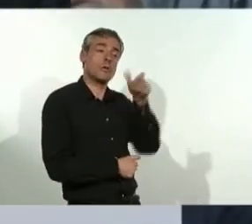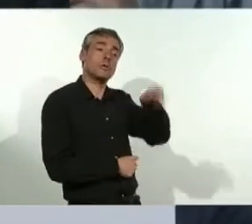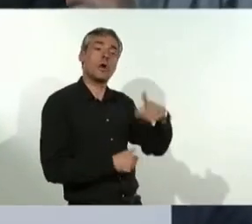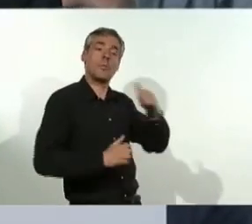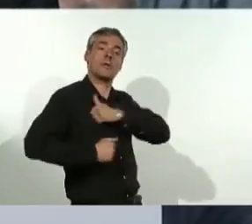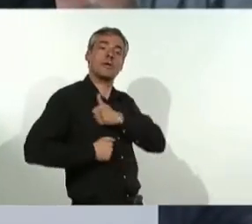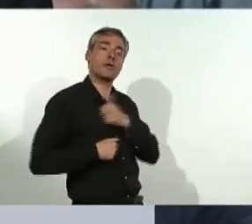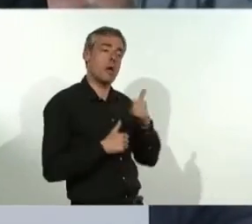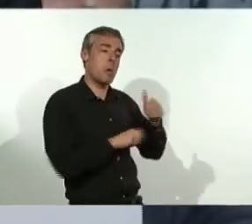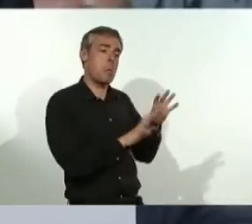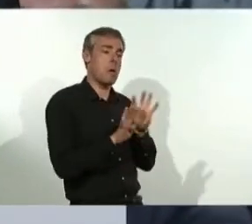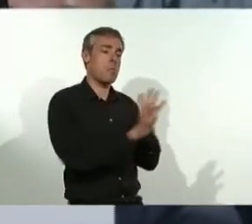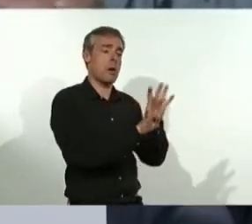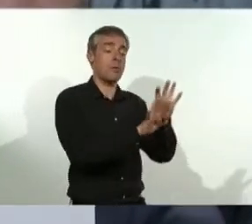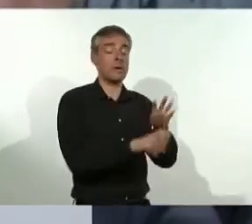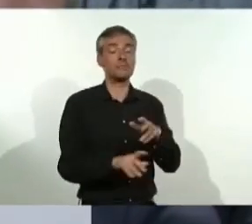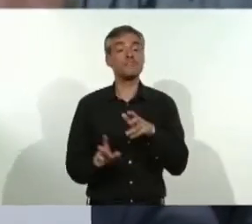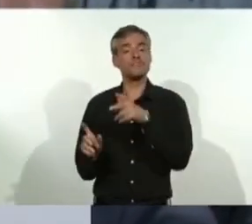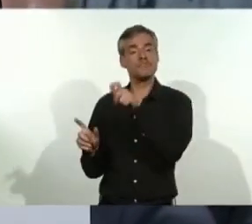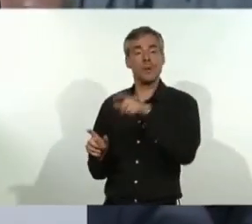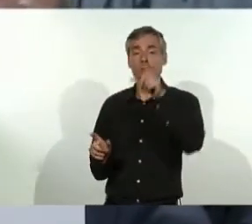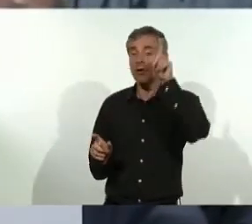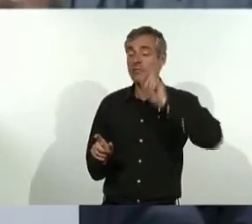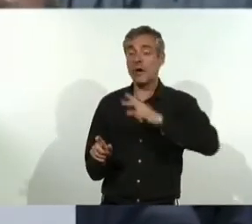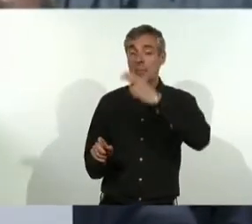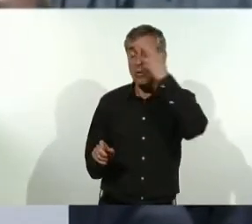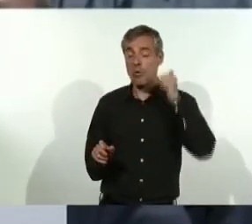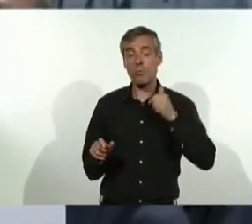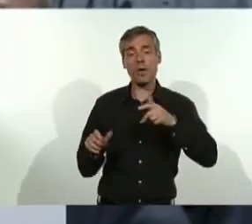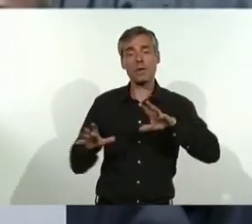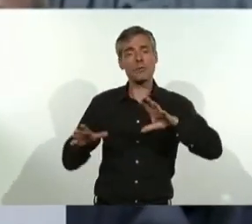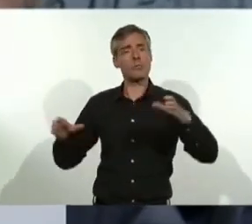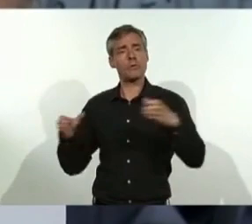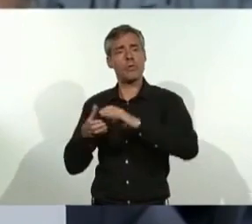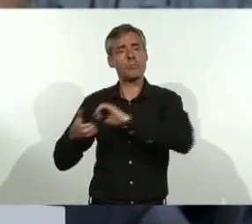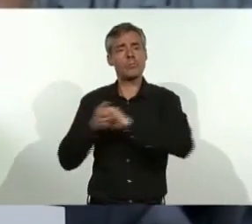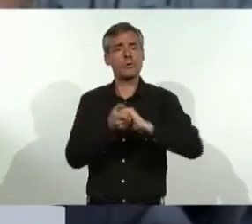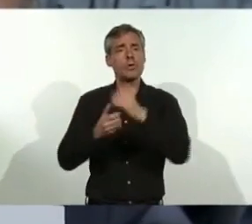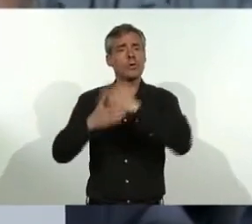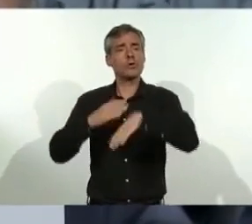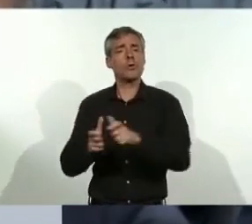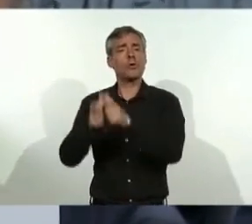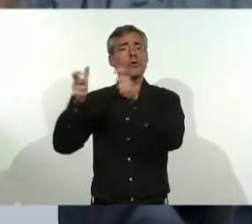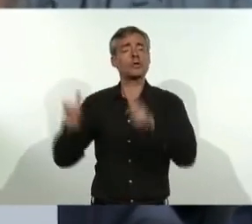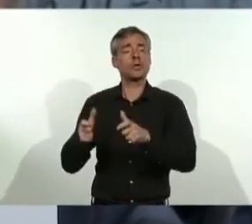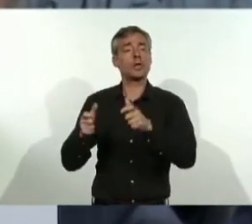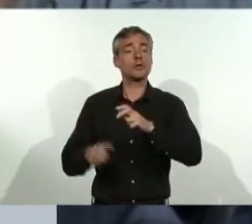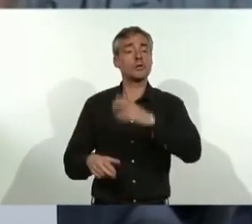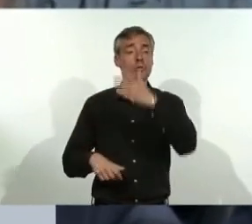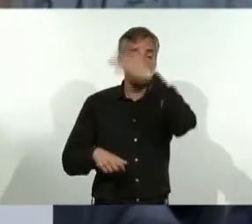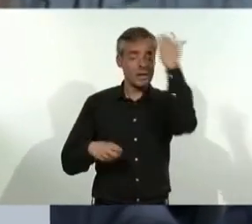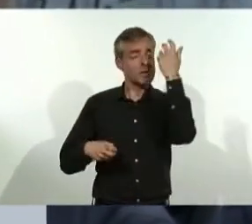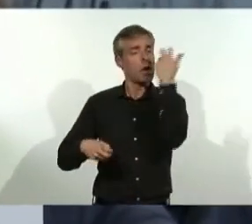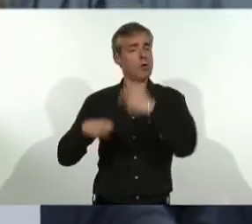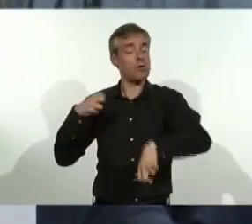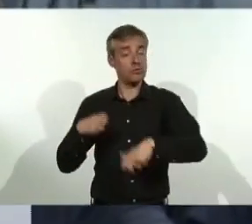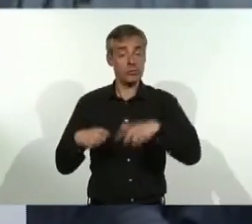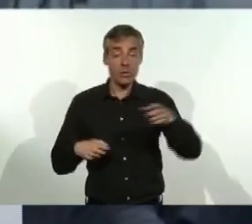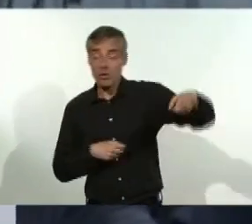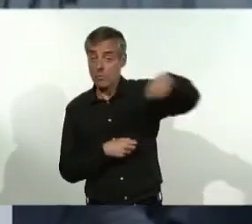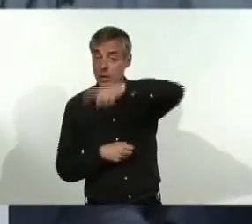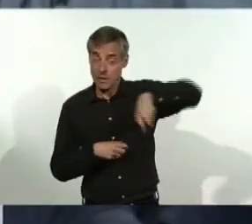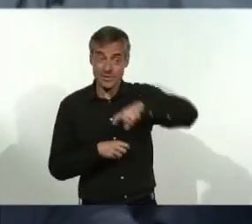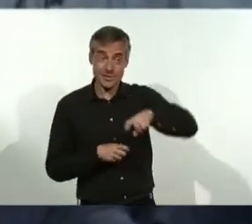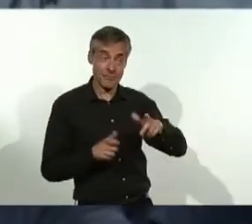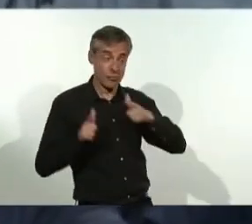Pen et ses amis, ils seront réfugiés au château de Montretout, mais ce sont vous et vos enfants qui iront la faire,